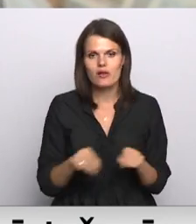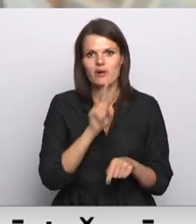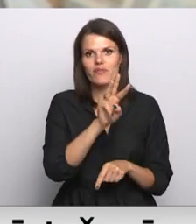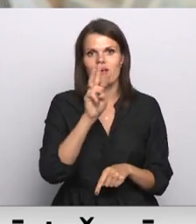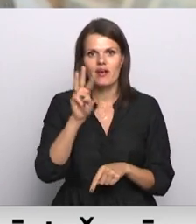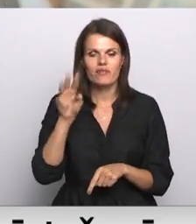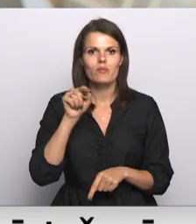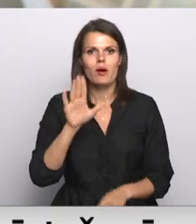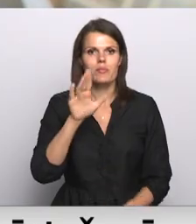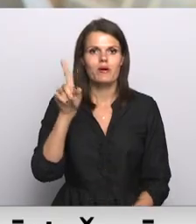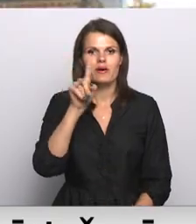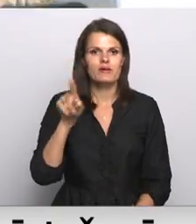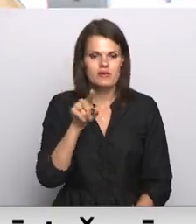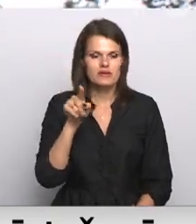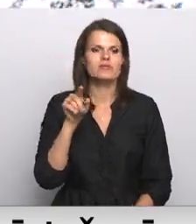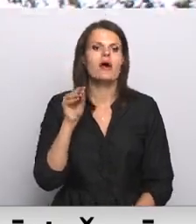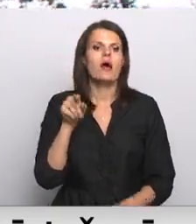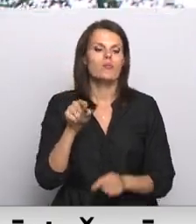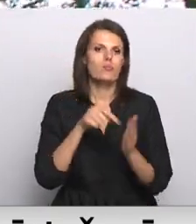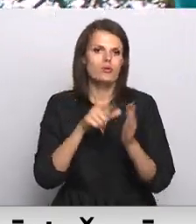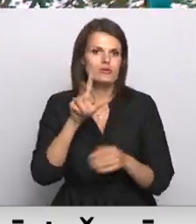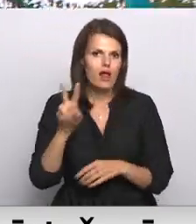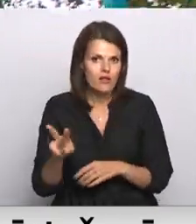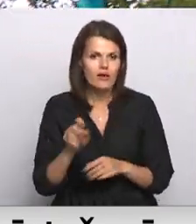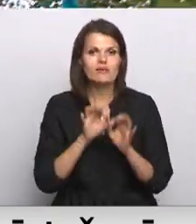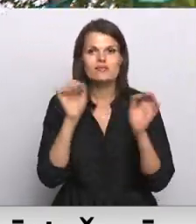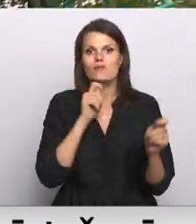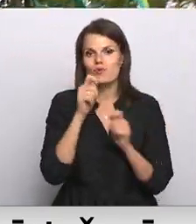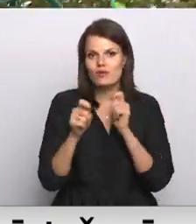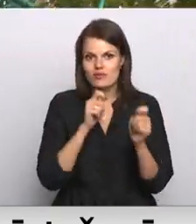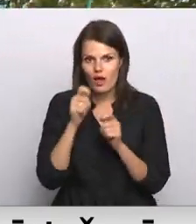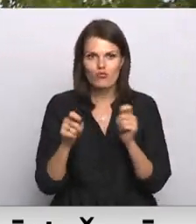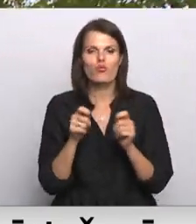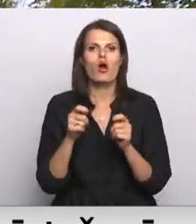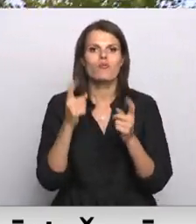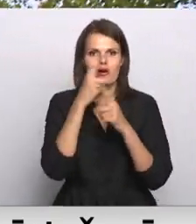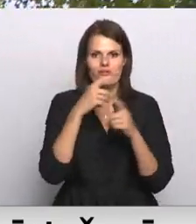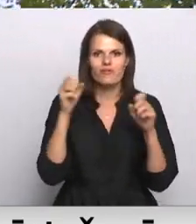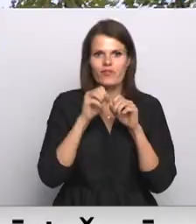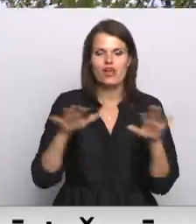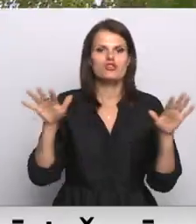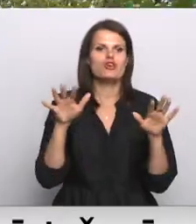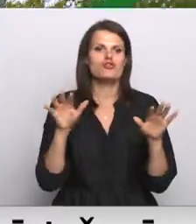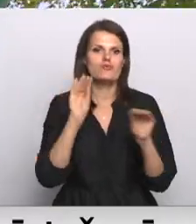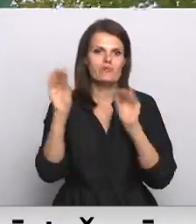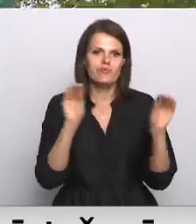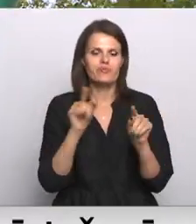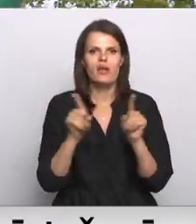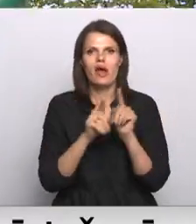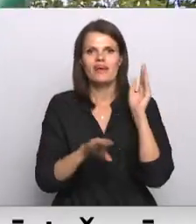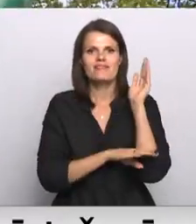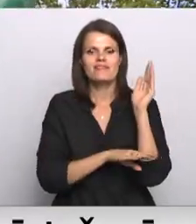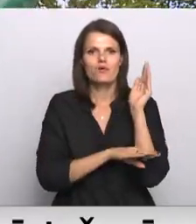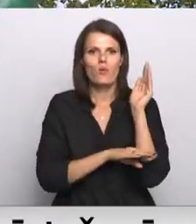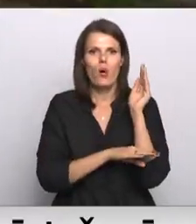.bsf.lv. Sākot ziedojumu kampaņu, kampaņas vēstneši ar saviem novēlējumiem izrotāja arī dzīves spēka